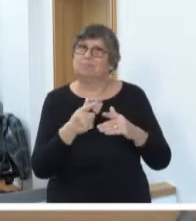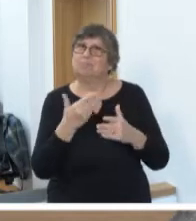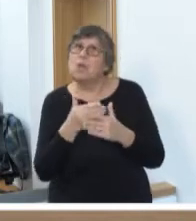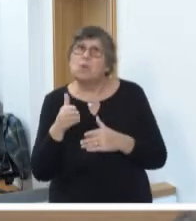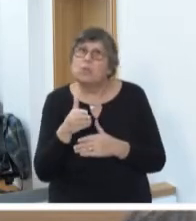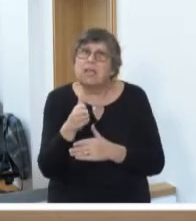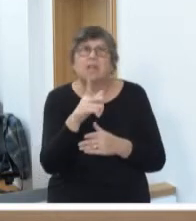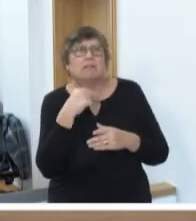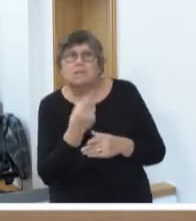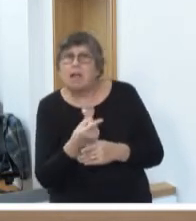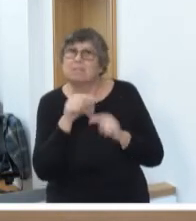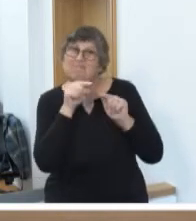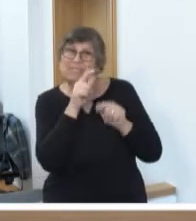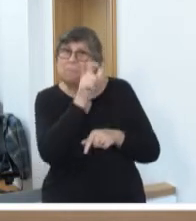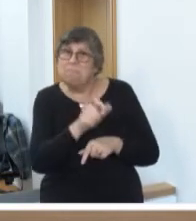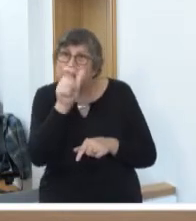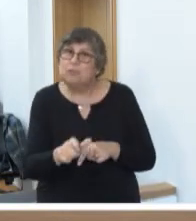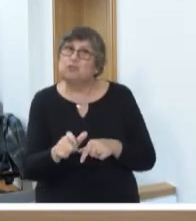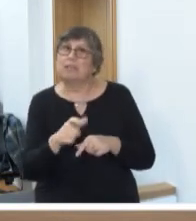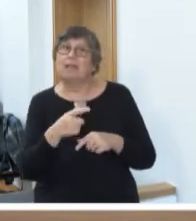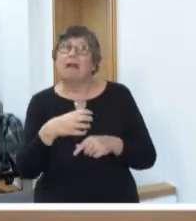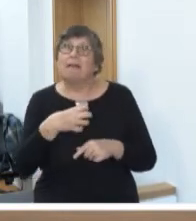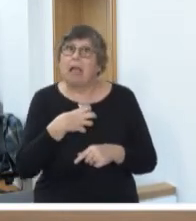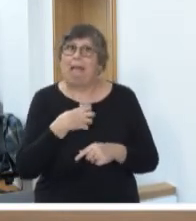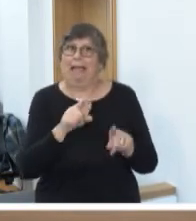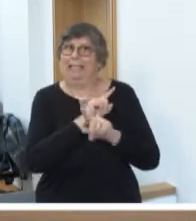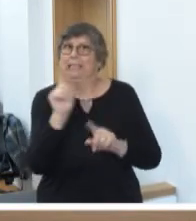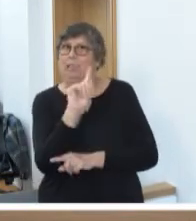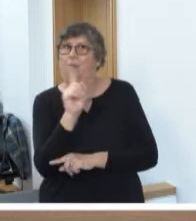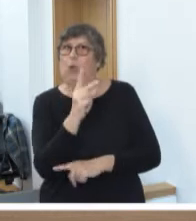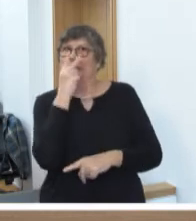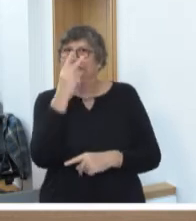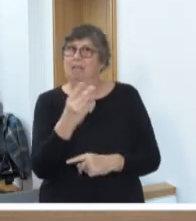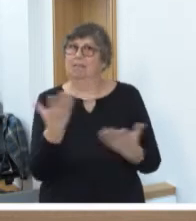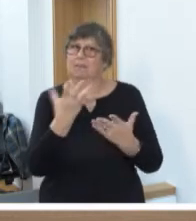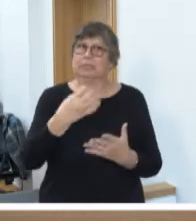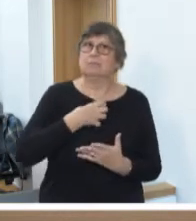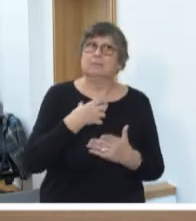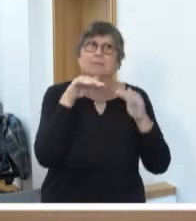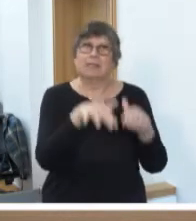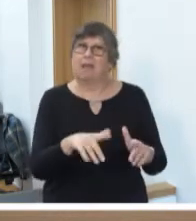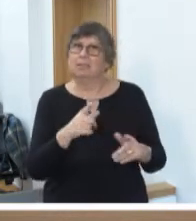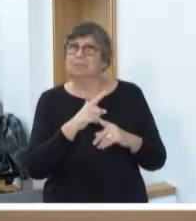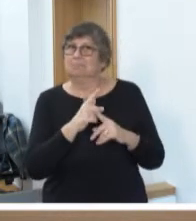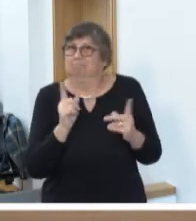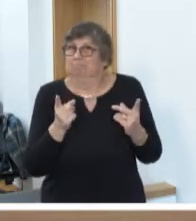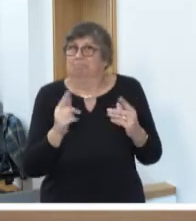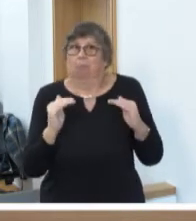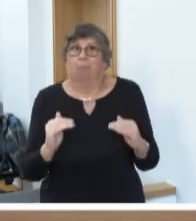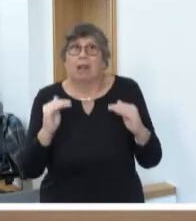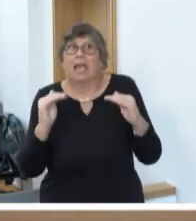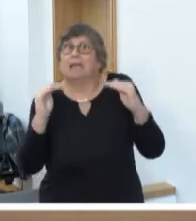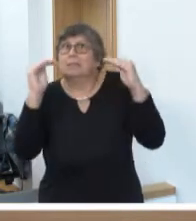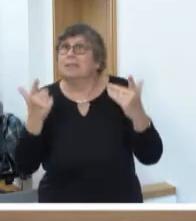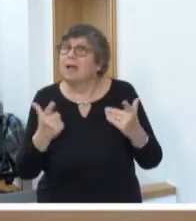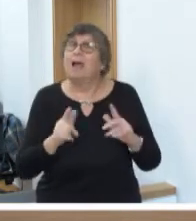deutlich sagen, wir müssen diesen Menschen, wo wir die Krankheit nicht auf den ersten Blick erkennen, und zwar aus allen Schichten, auch wirklich helfen.